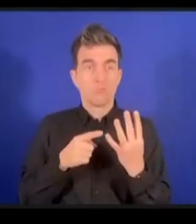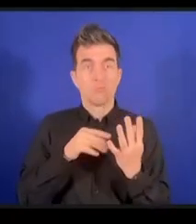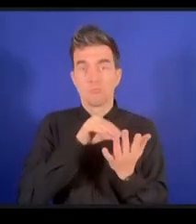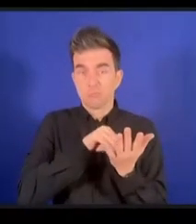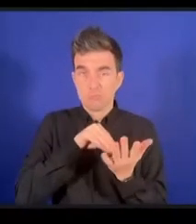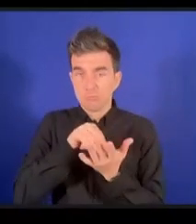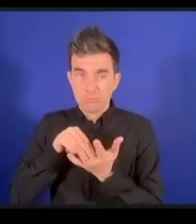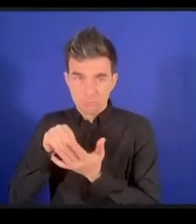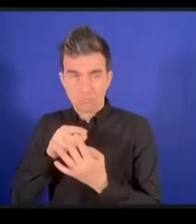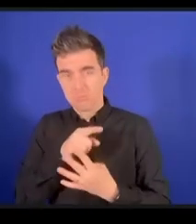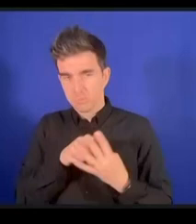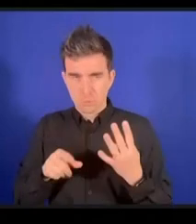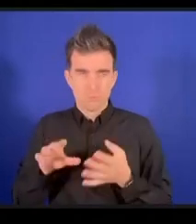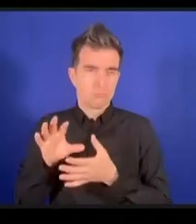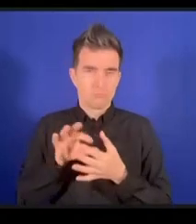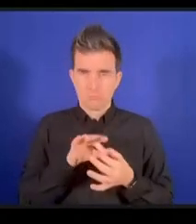'emploi